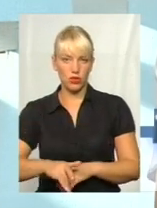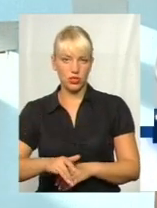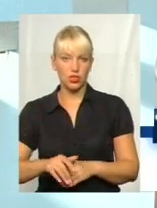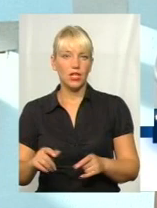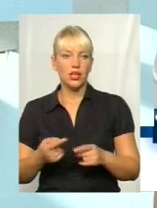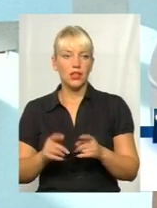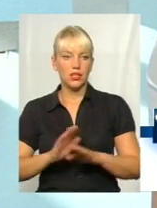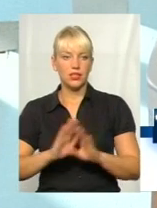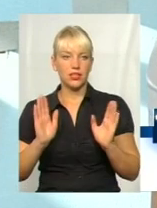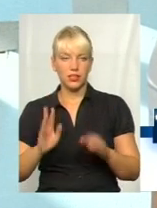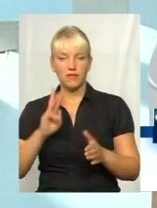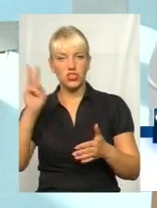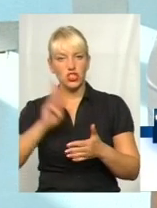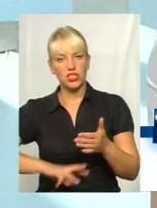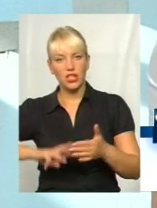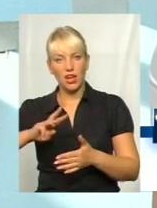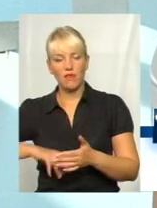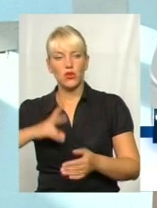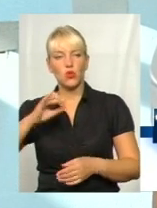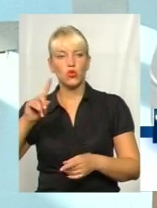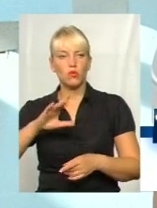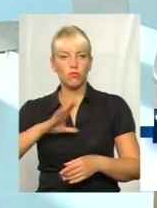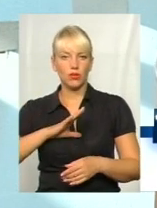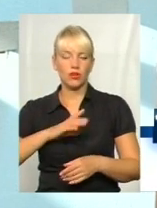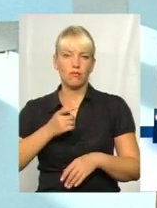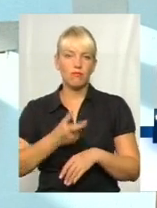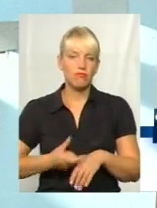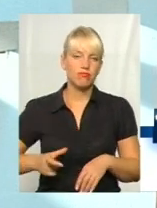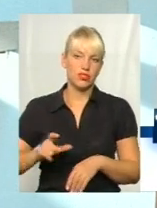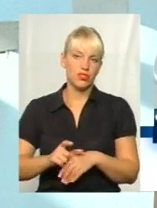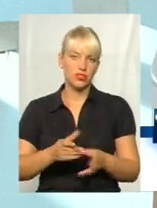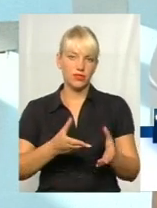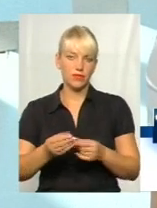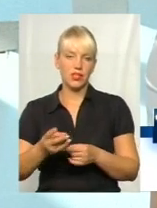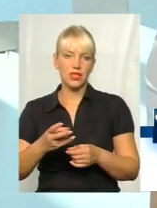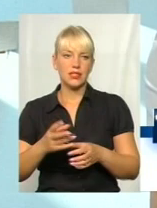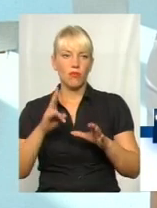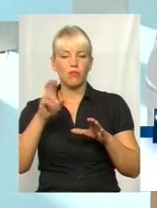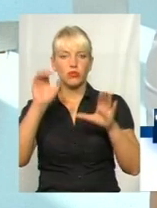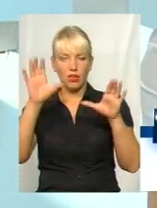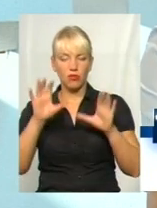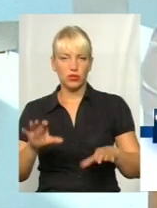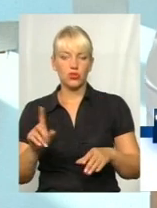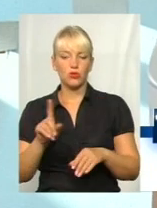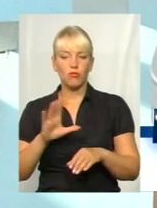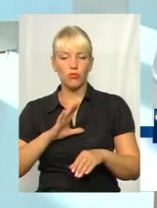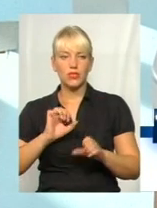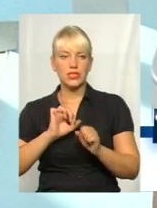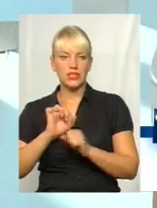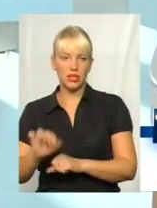не тільки в штрафах, але й щоб були важливі, більш сильніші законодавчі, щоб був більш захищений